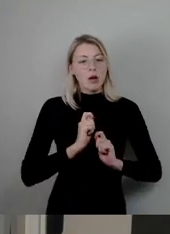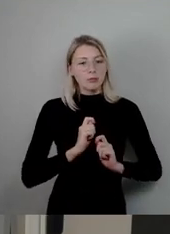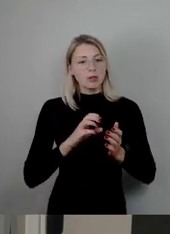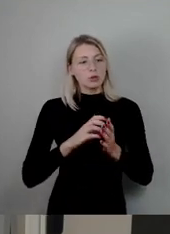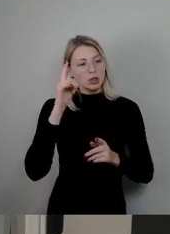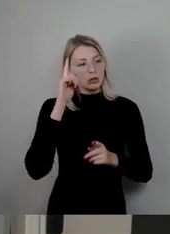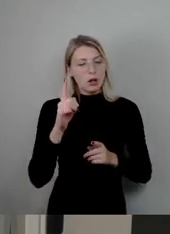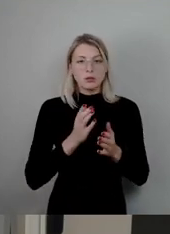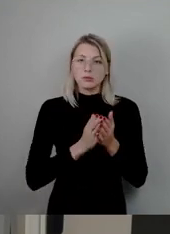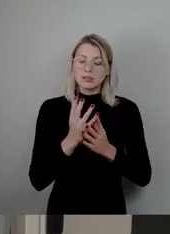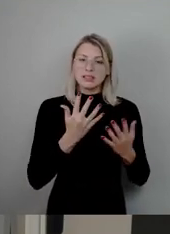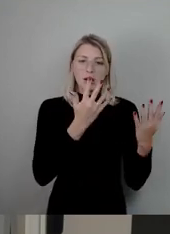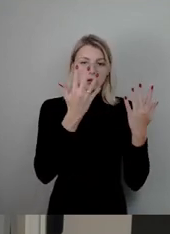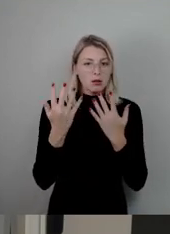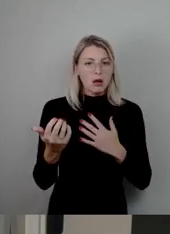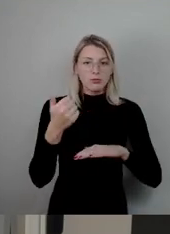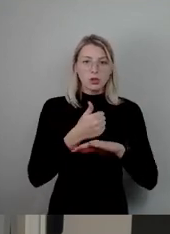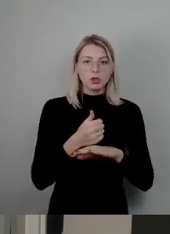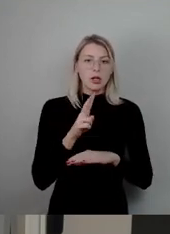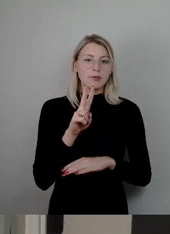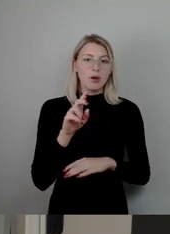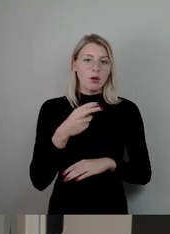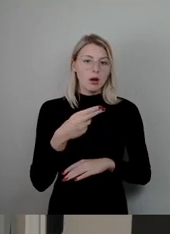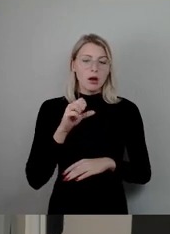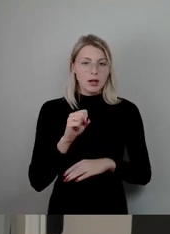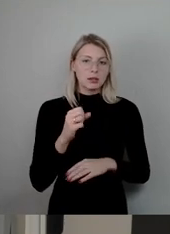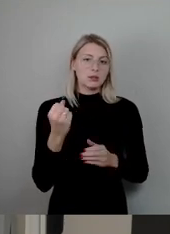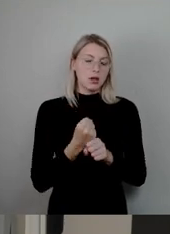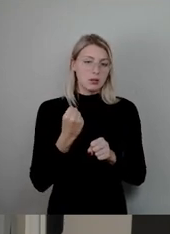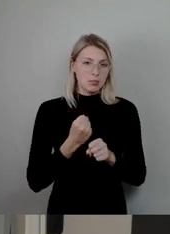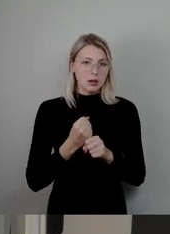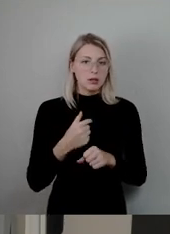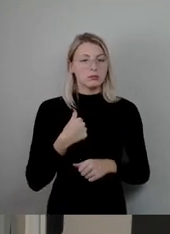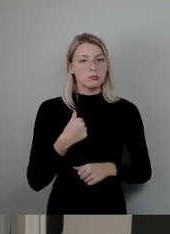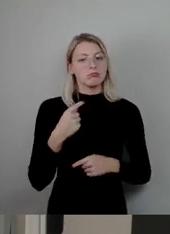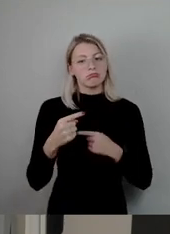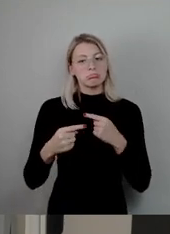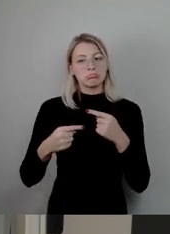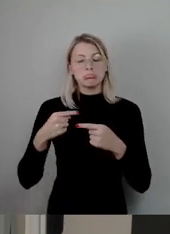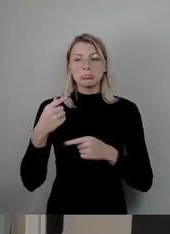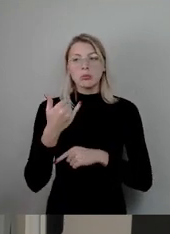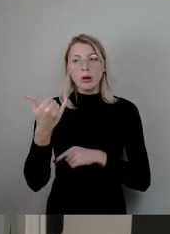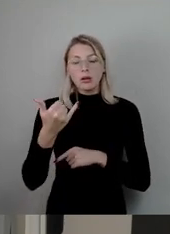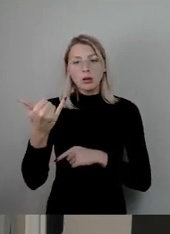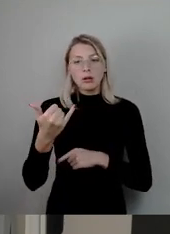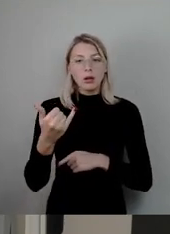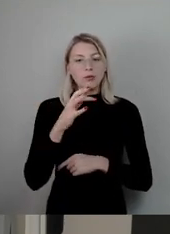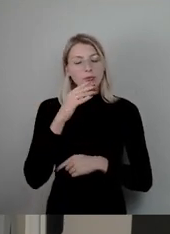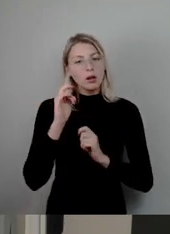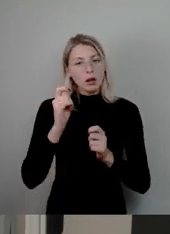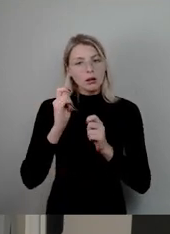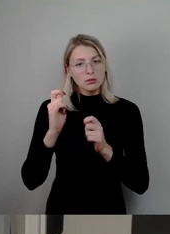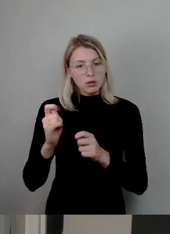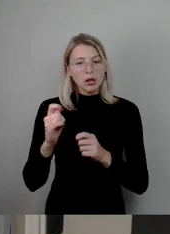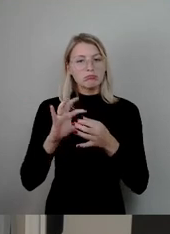im Vorstand der Volkshochschule tätig und habe im Laufe der Jahre immer wieder Anträge bezüglich der Volkshochschule hier